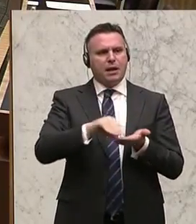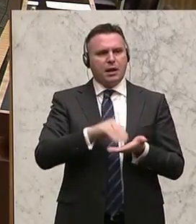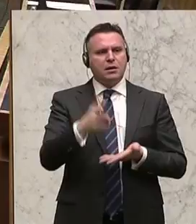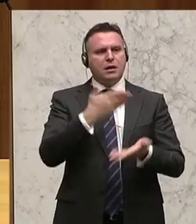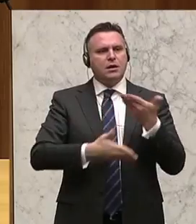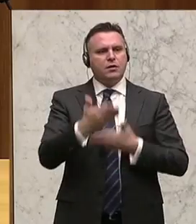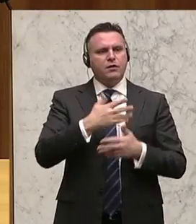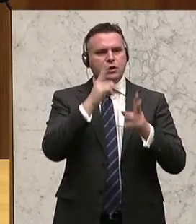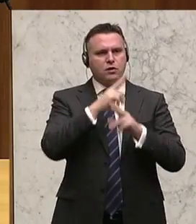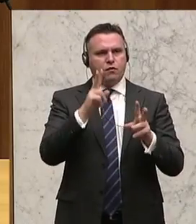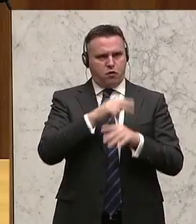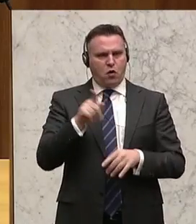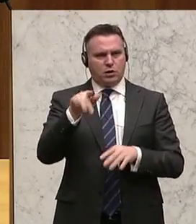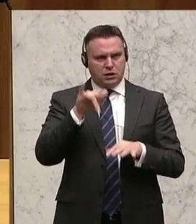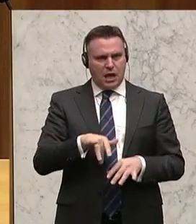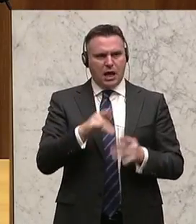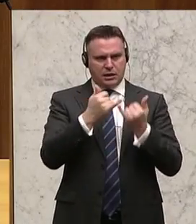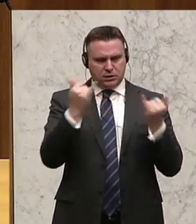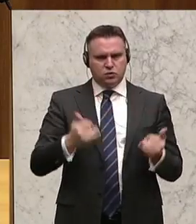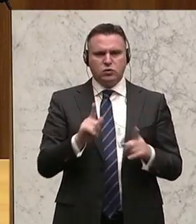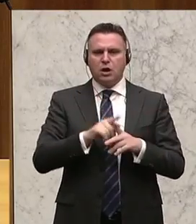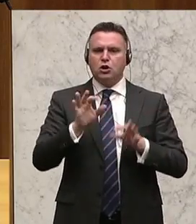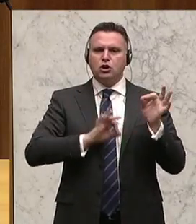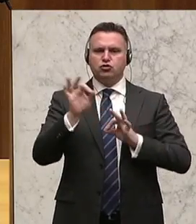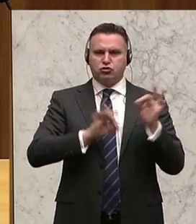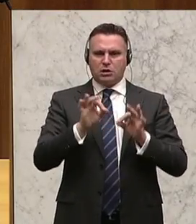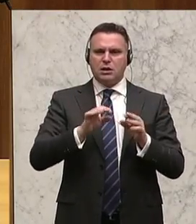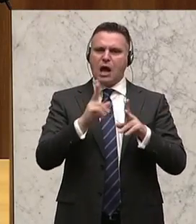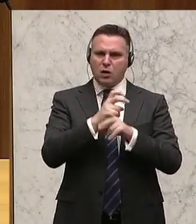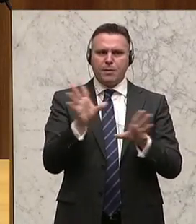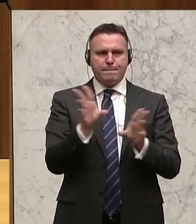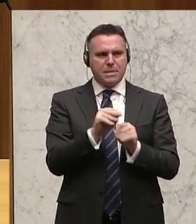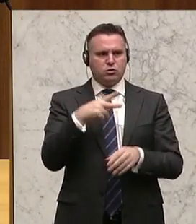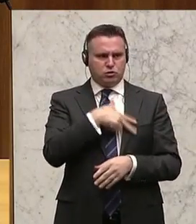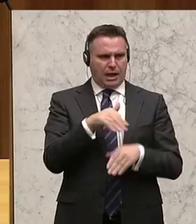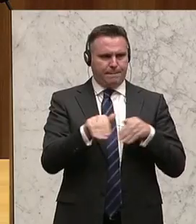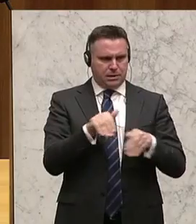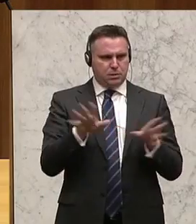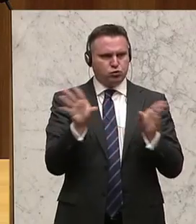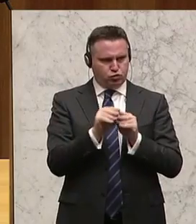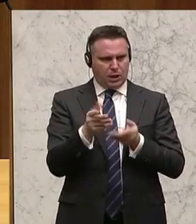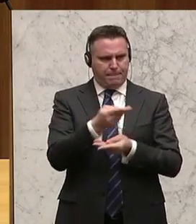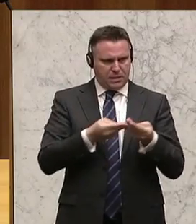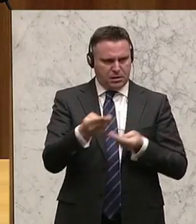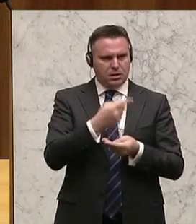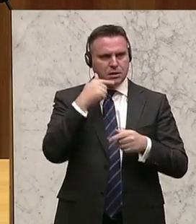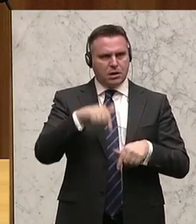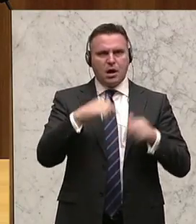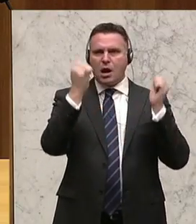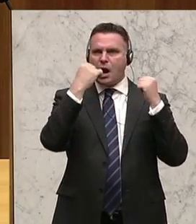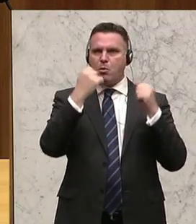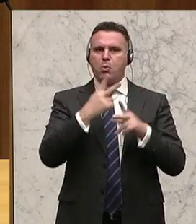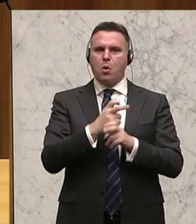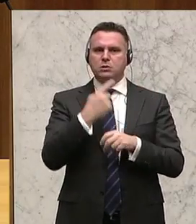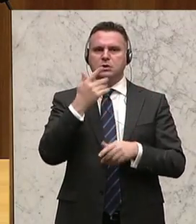Wirtschaftsforschungsinstitut, von der Statistik Austria, gemeinsam mit dem Sozialministerium und ich denke, wenn man sich als Republik Österreich